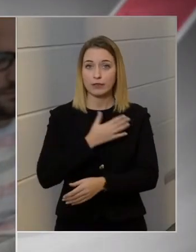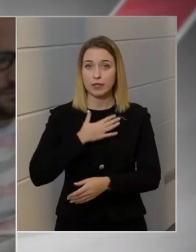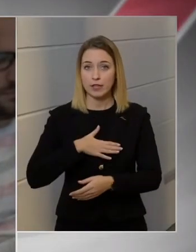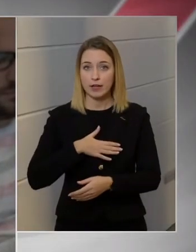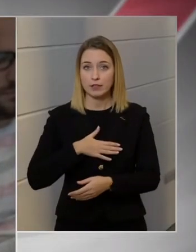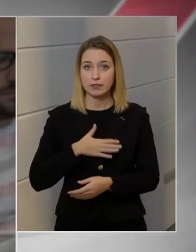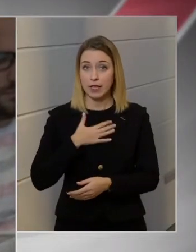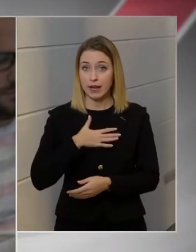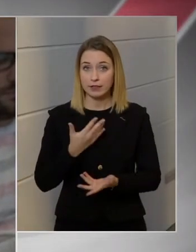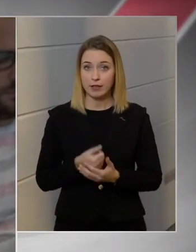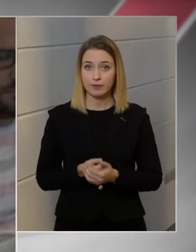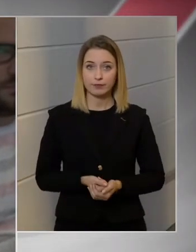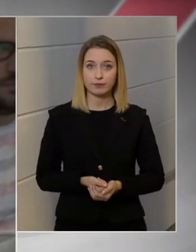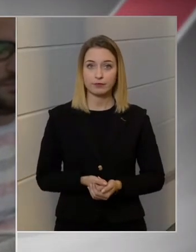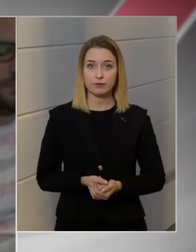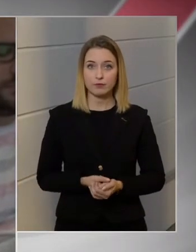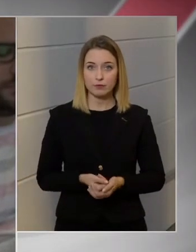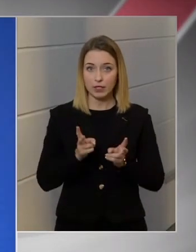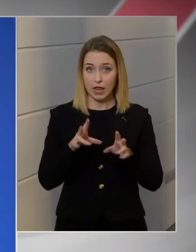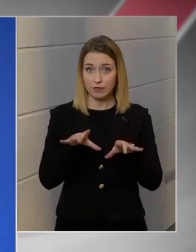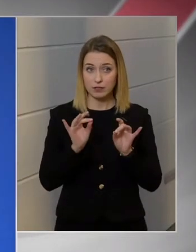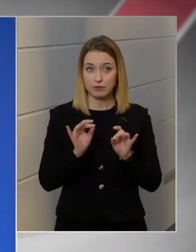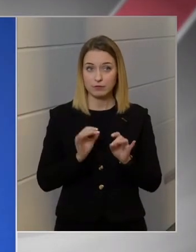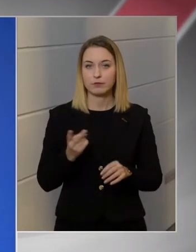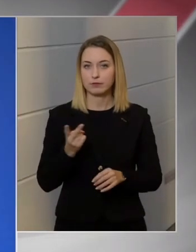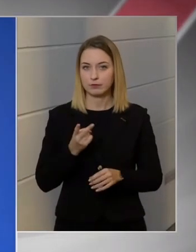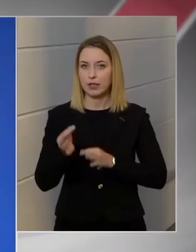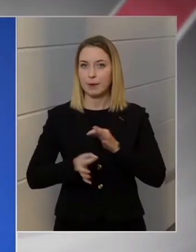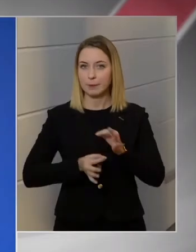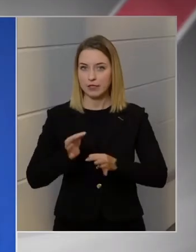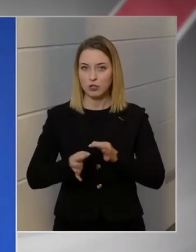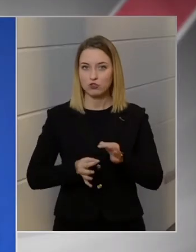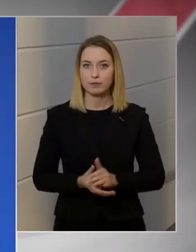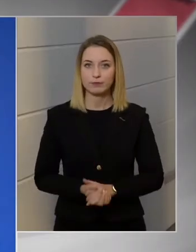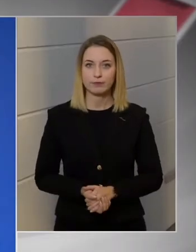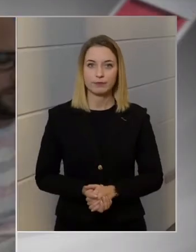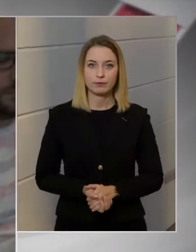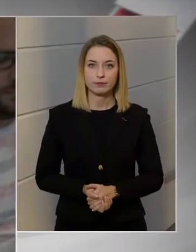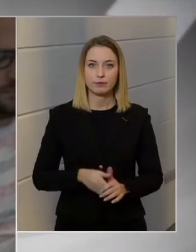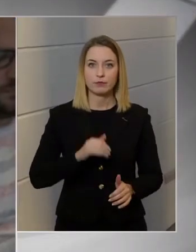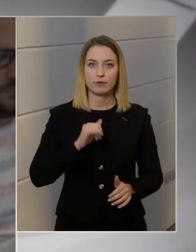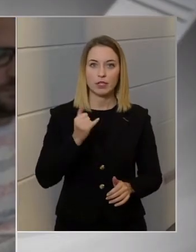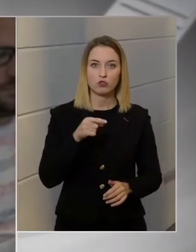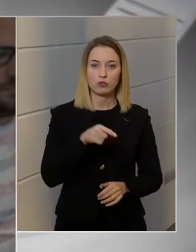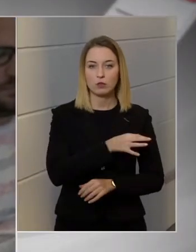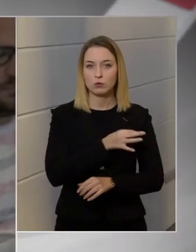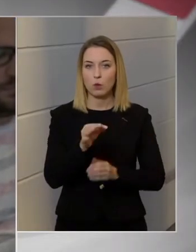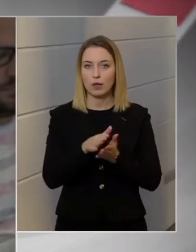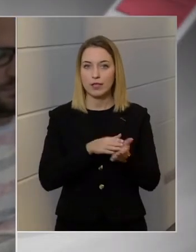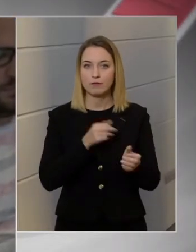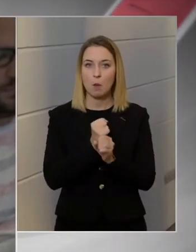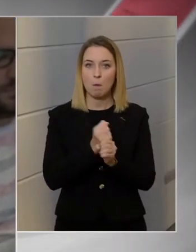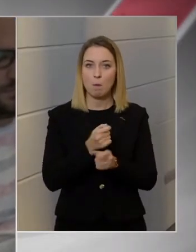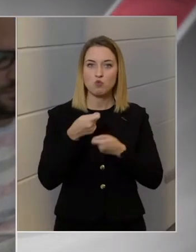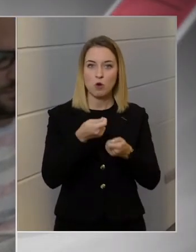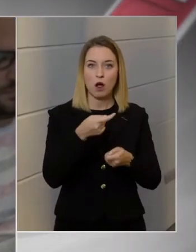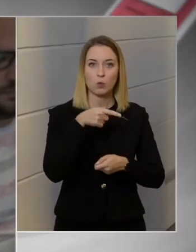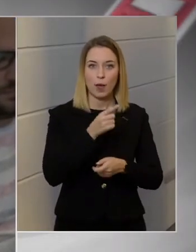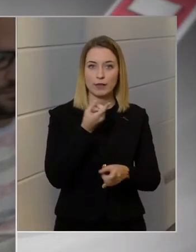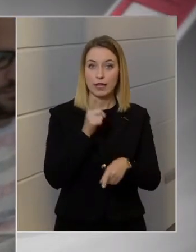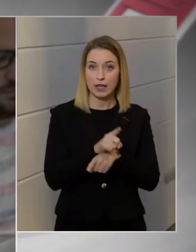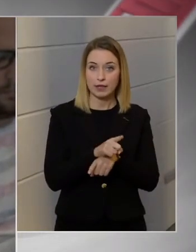illetve, tehát választhat. Természetesen. Illetve onnantól kezdve, hogy a munkaadó ezt